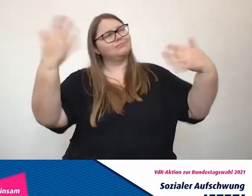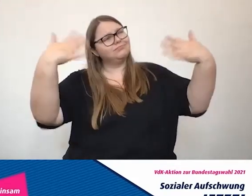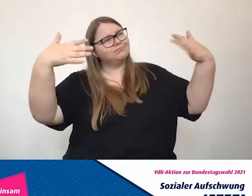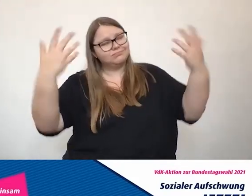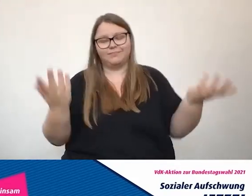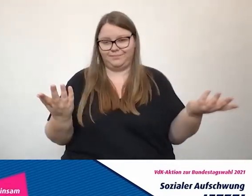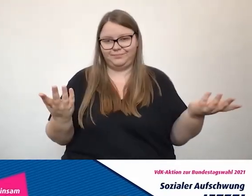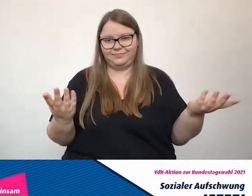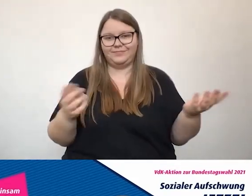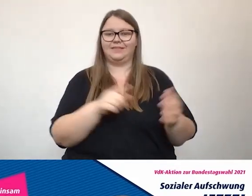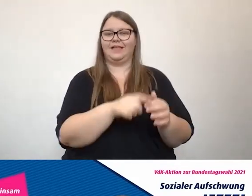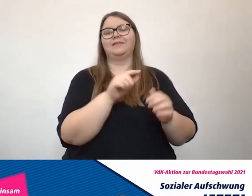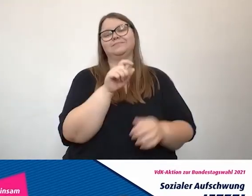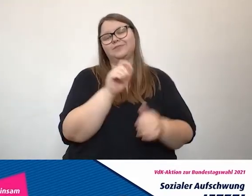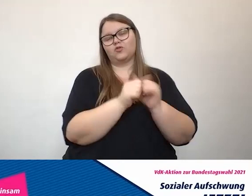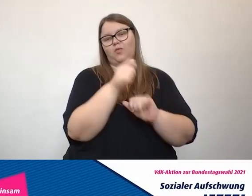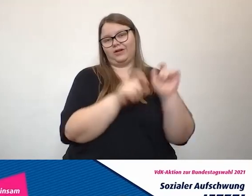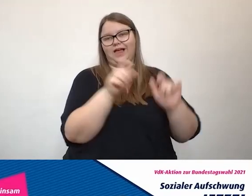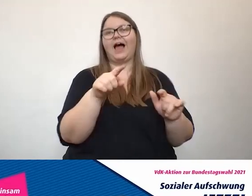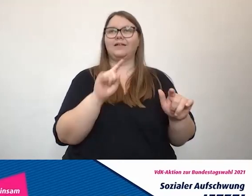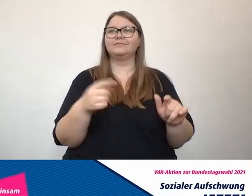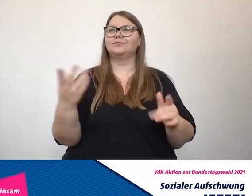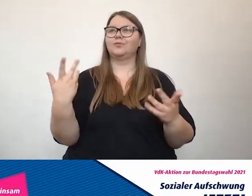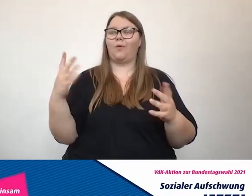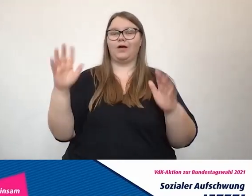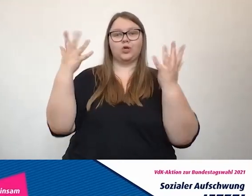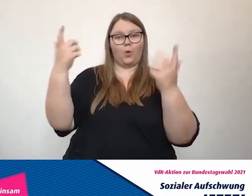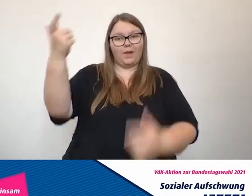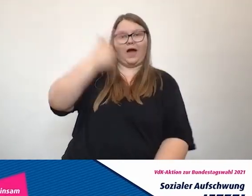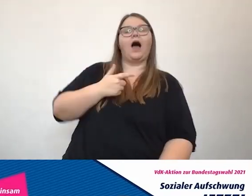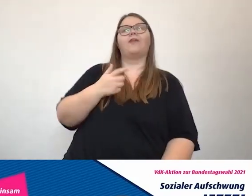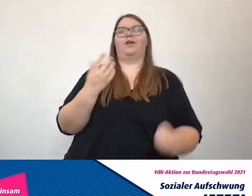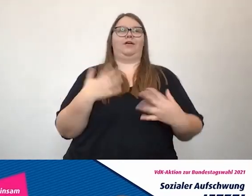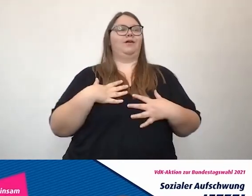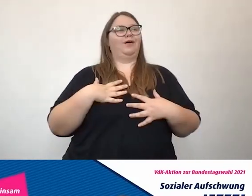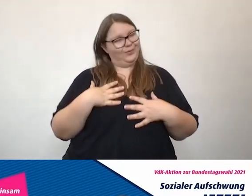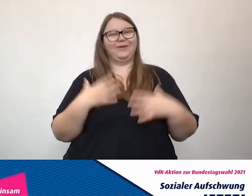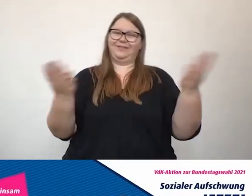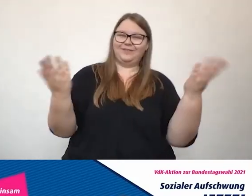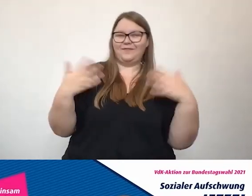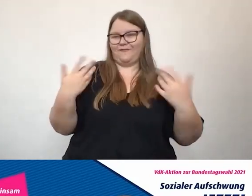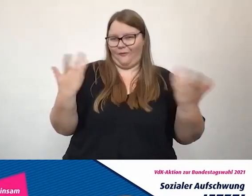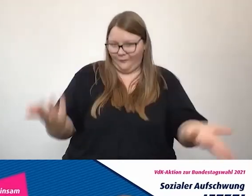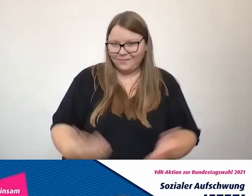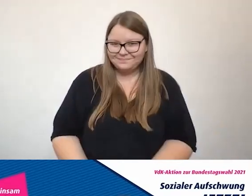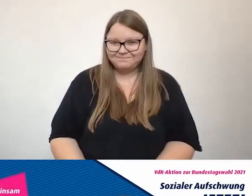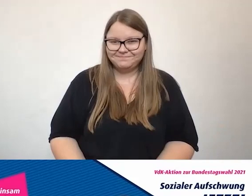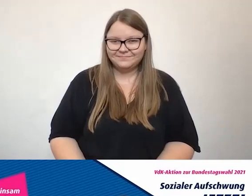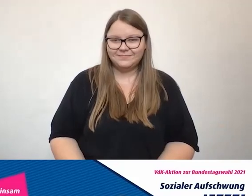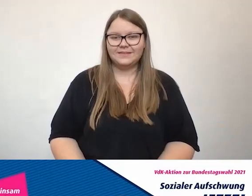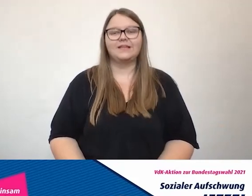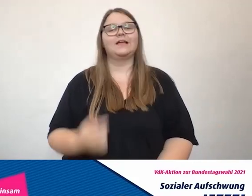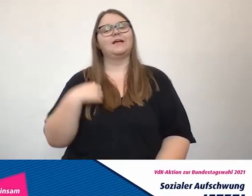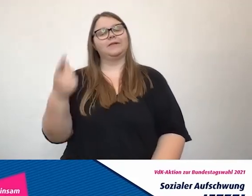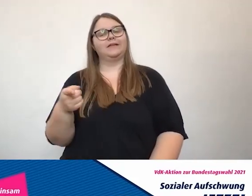das, was Sportler ja dann natürlich auch Freude macht nach so einem Wettkampf. Ich glaube, wenn man den Präsidenten vom